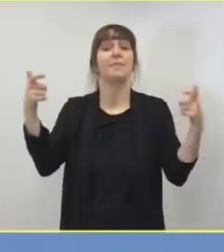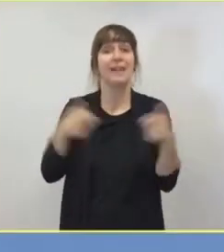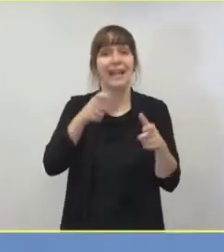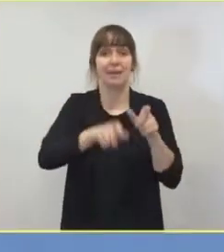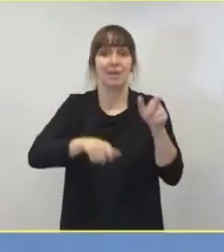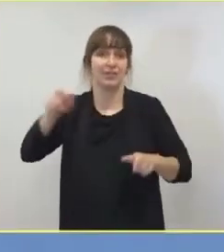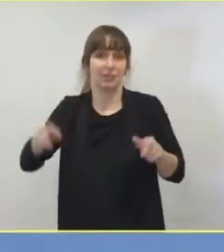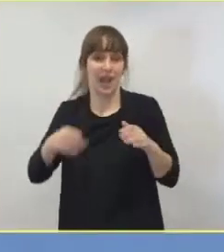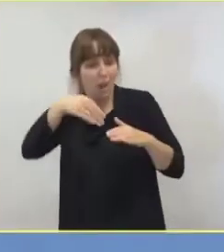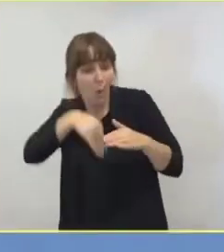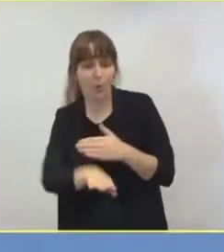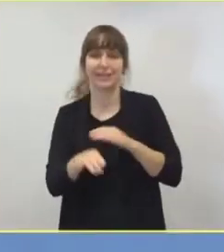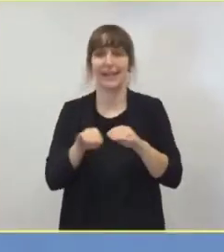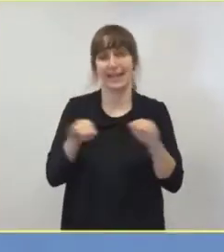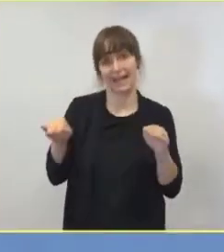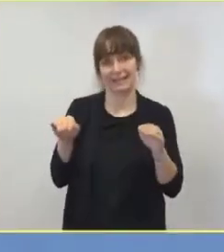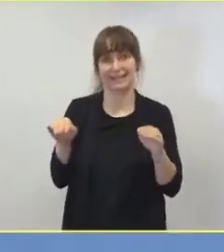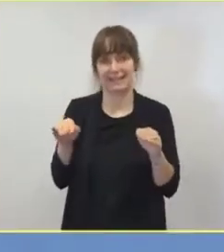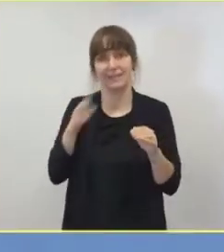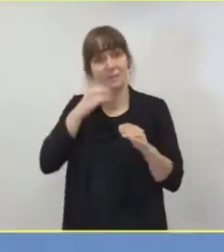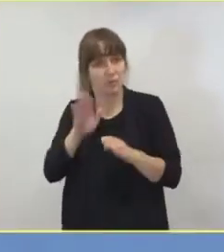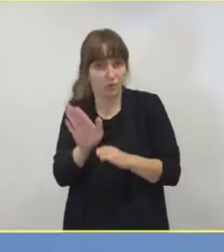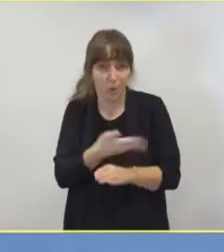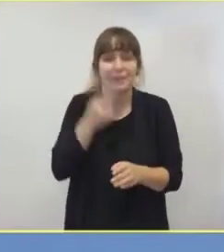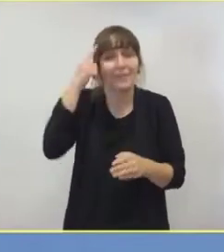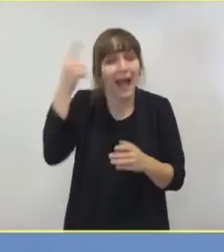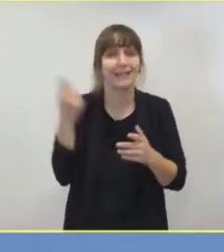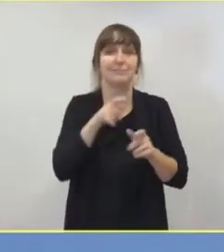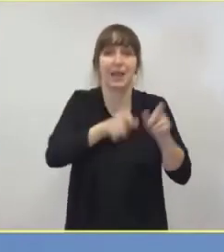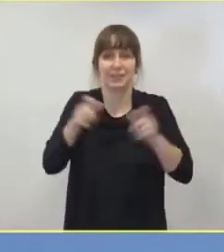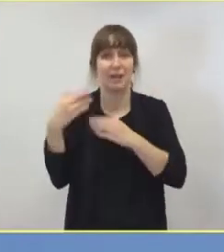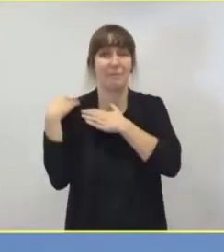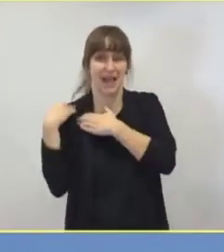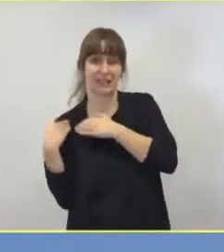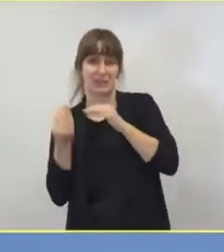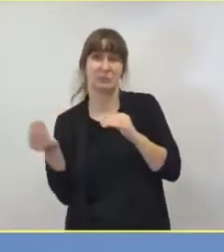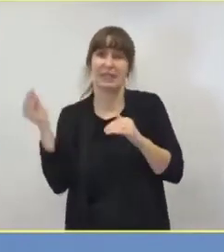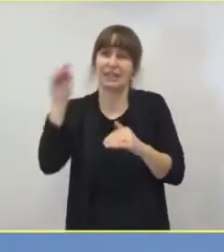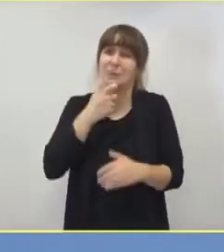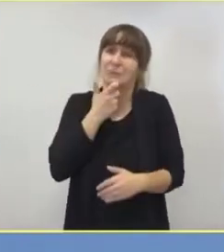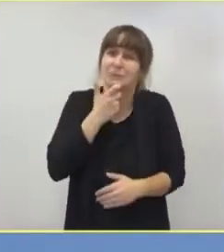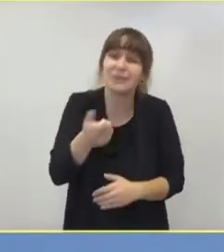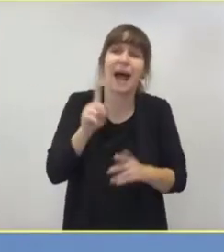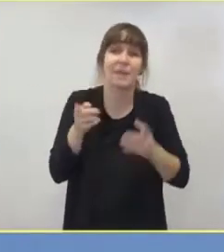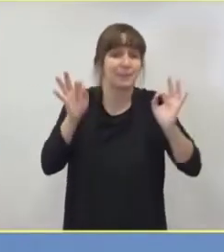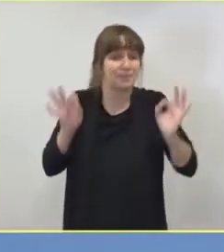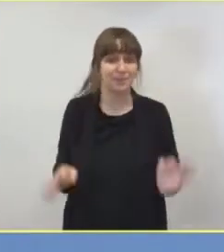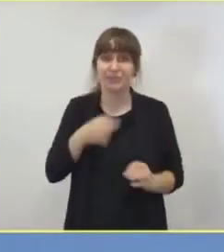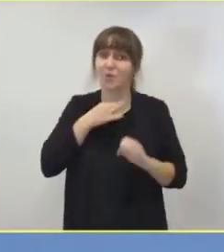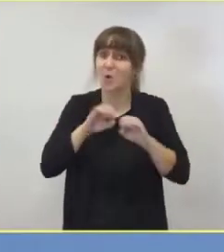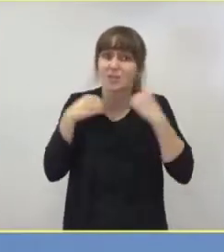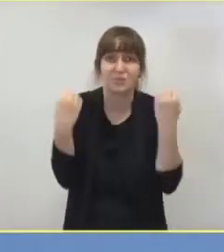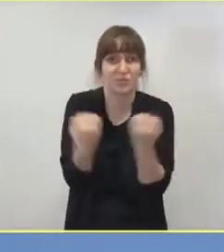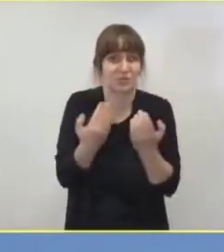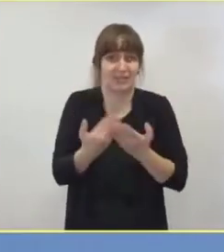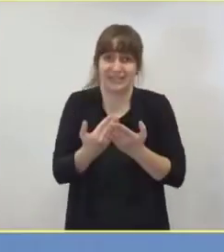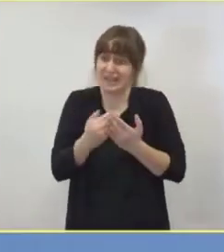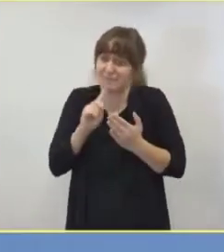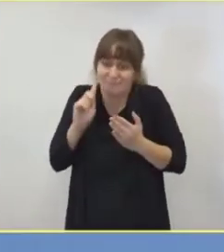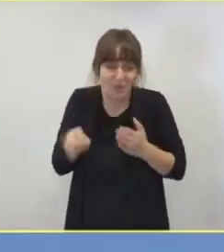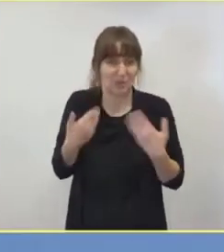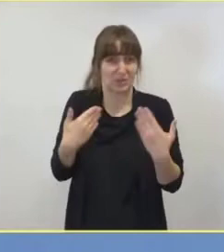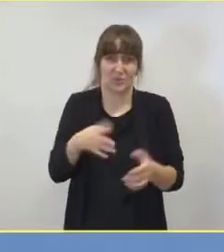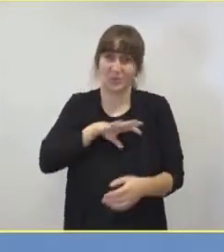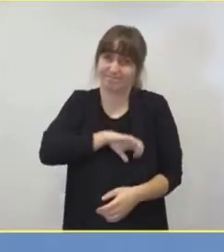wenn das Personal damit zusätzlich belastet wird, halten wir das angesichts der Notsituationen für unvermeidlich. Verschiebbare